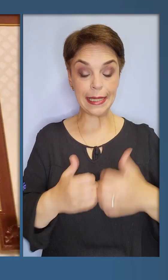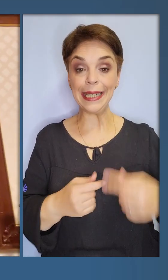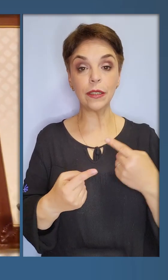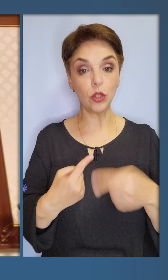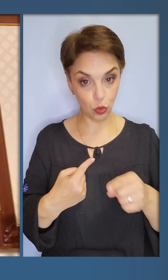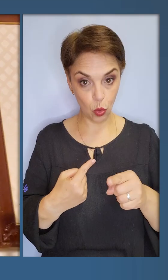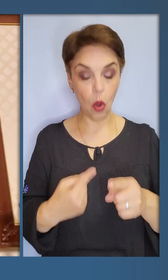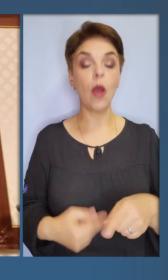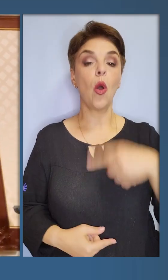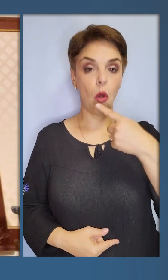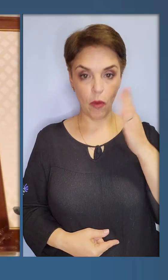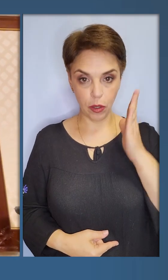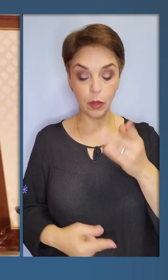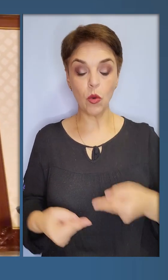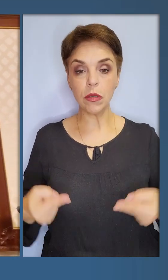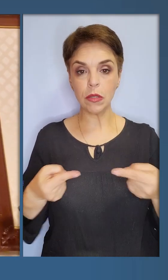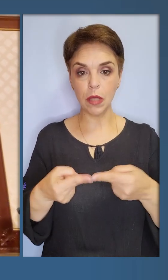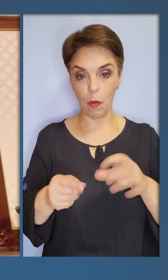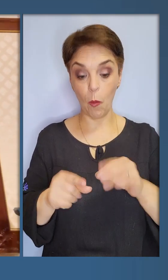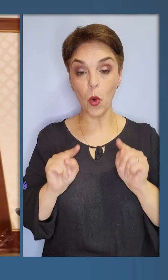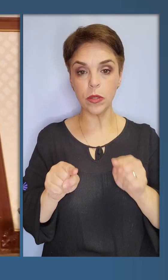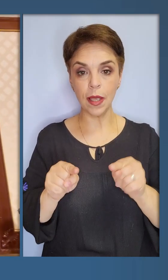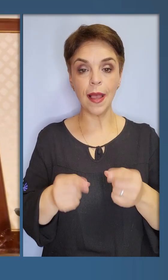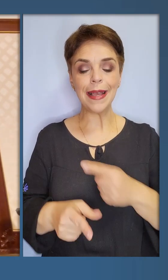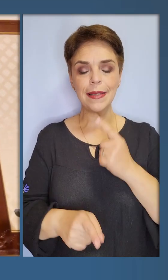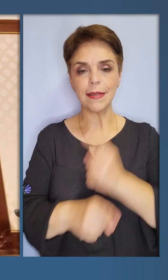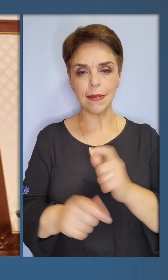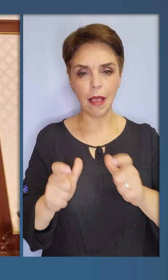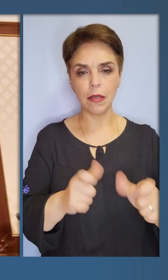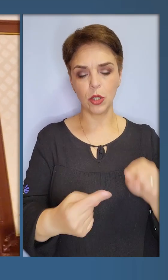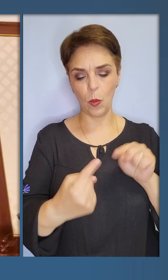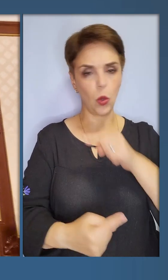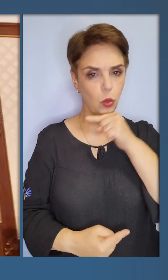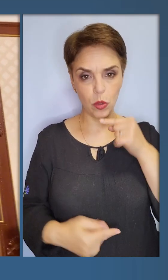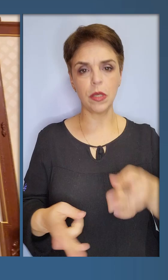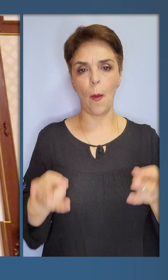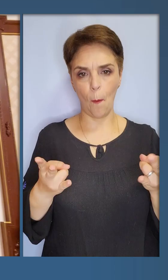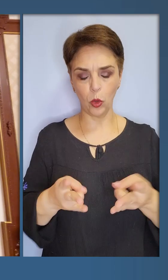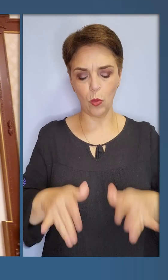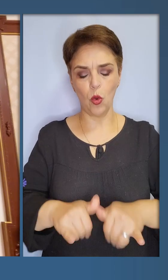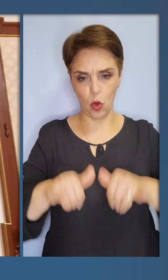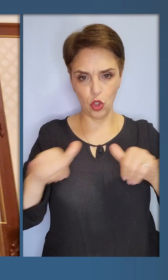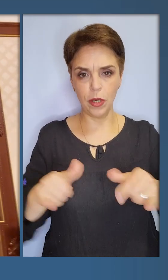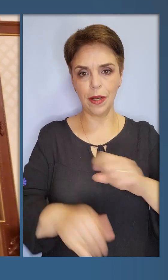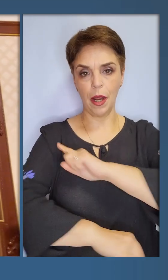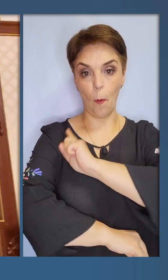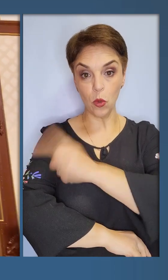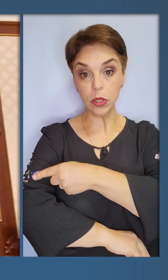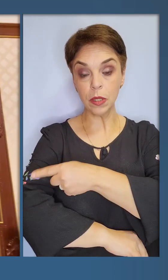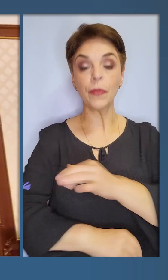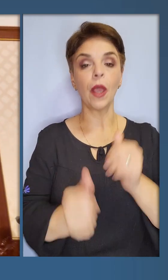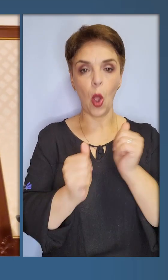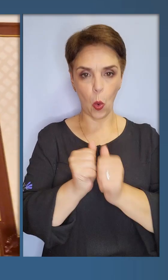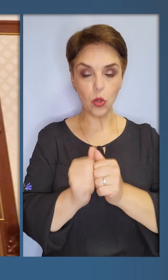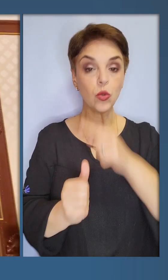І серед іншого, говорити ми саме про це – санкції проти Росії потребують розширення та посилення.